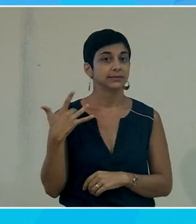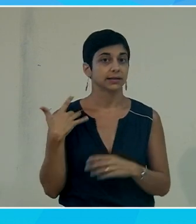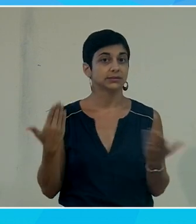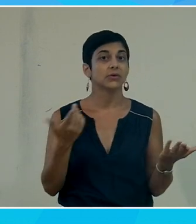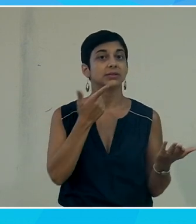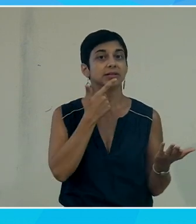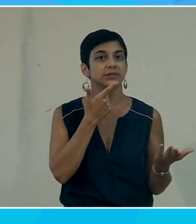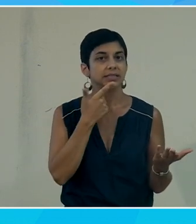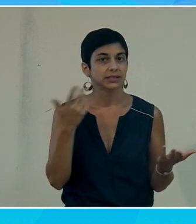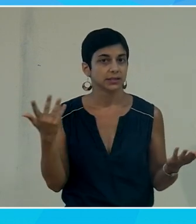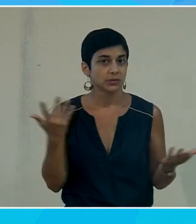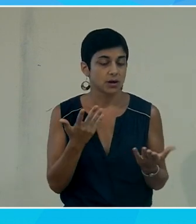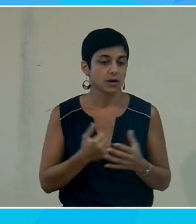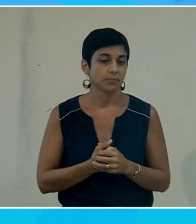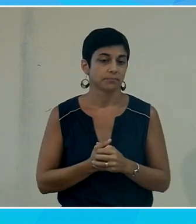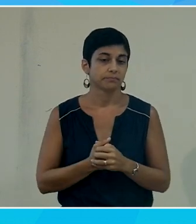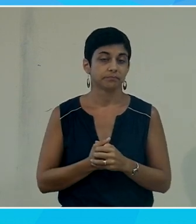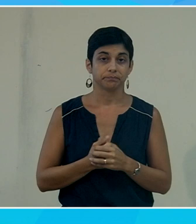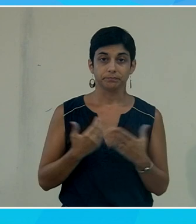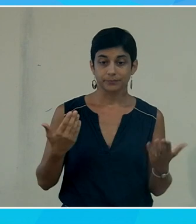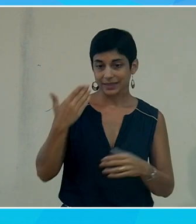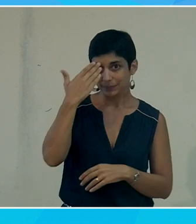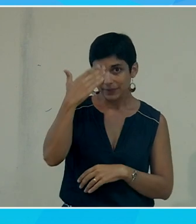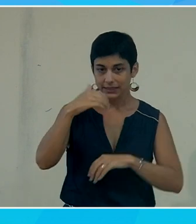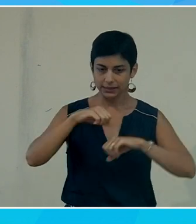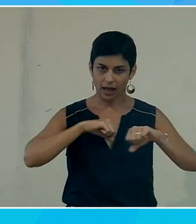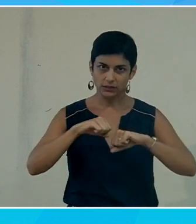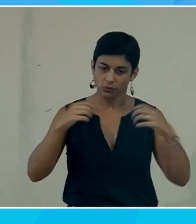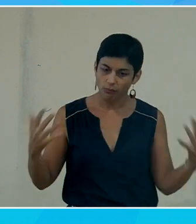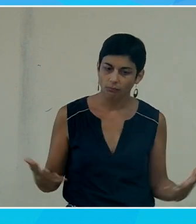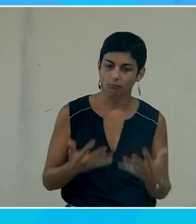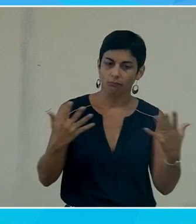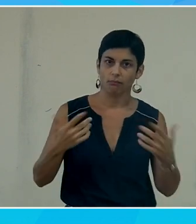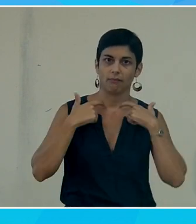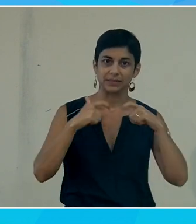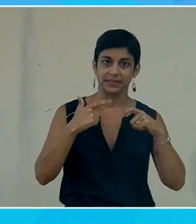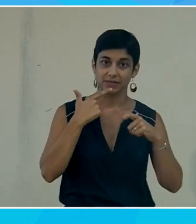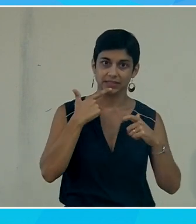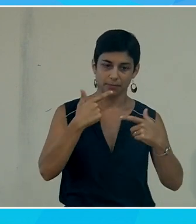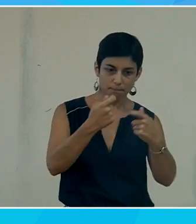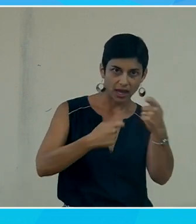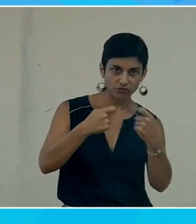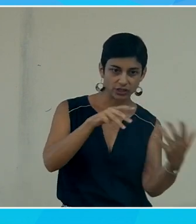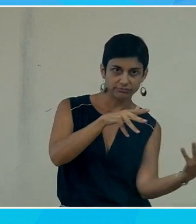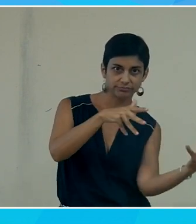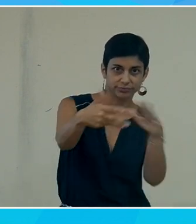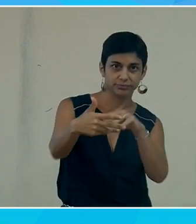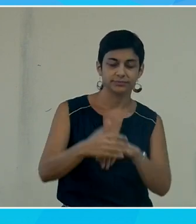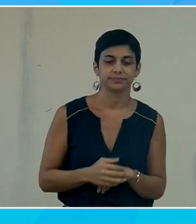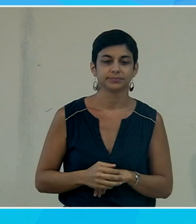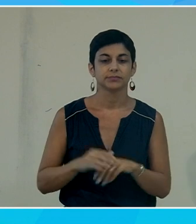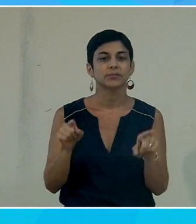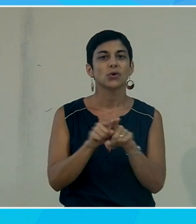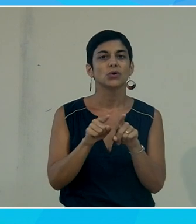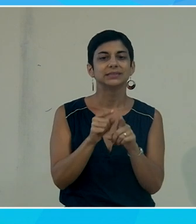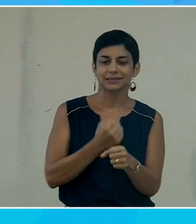de se dire finalement en ayant une action très favorable sur l'accessibilité on va bouger le marché de la même façon on a sorti une manette